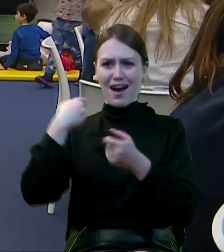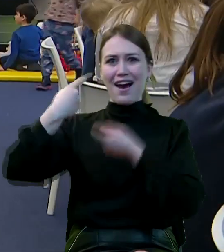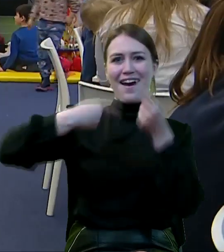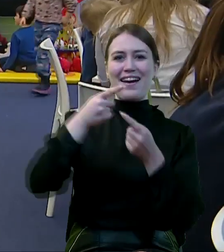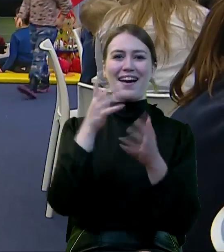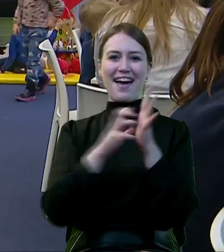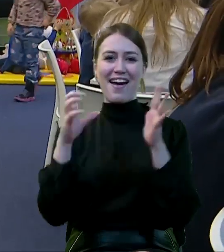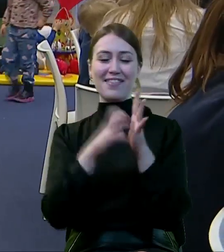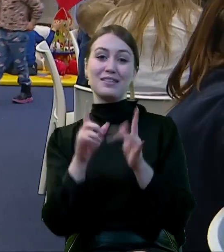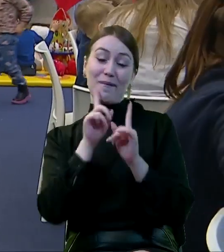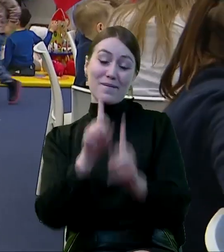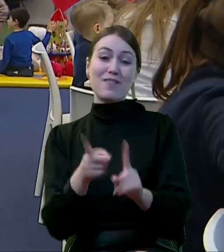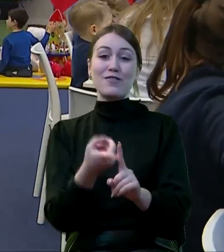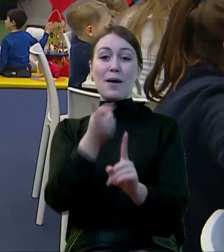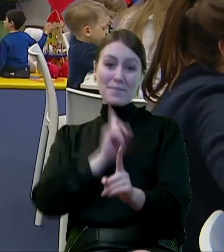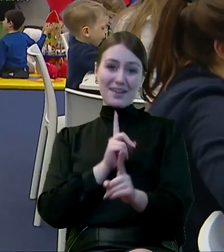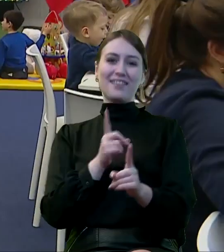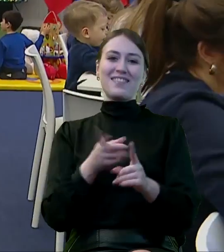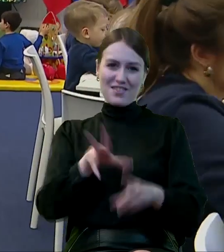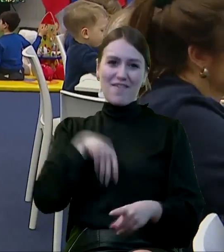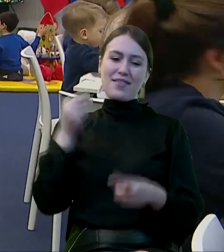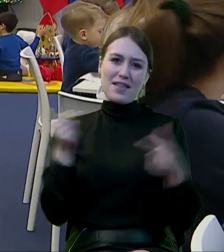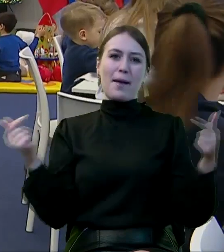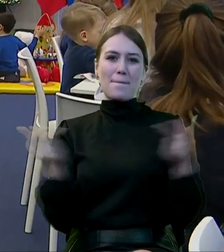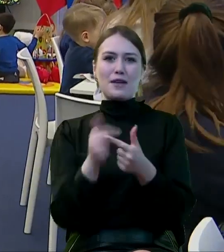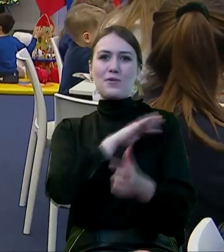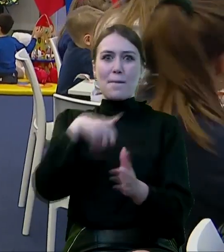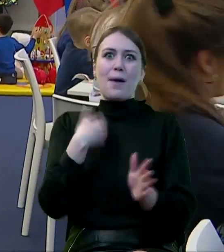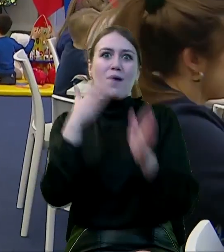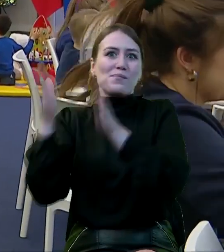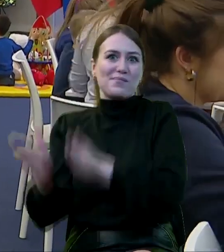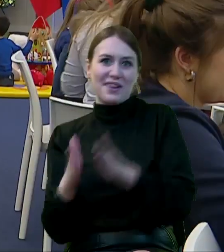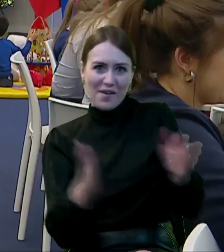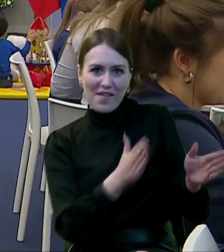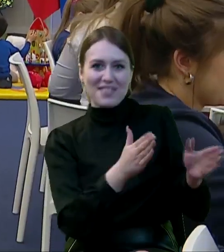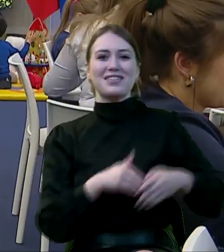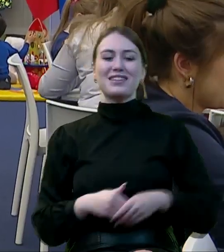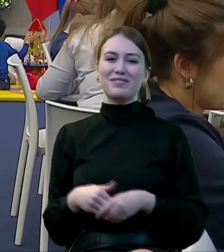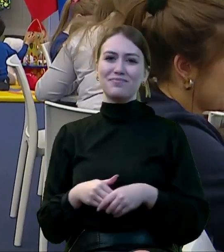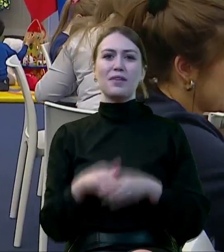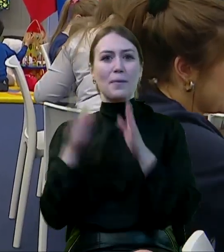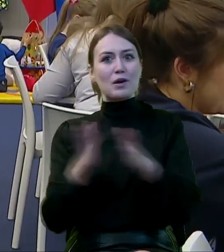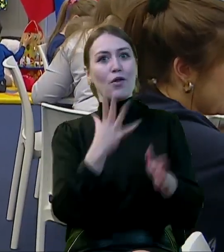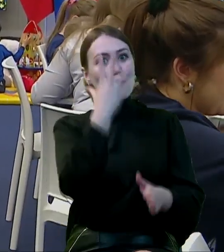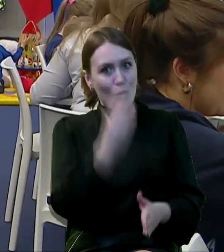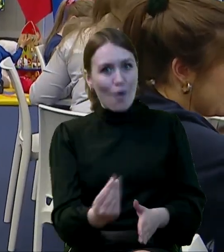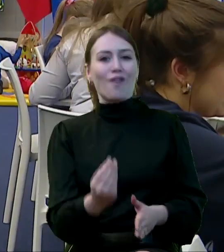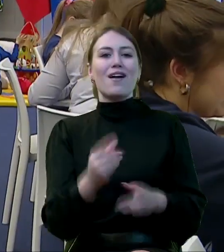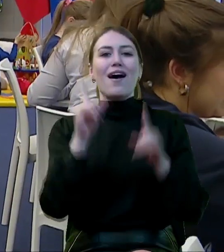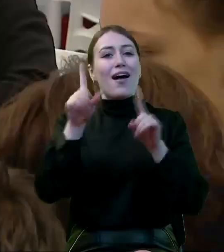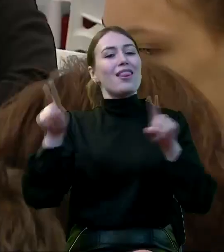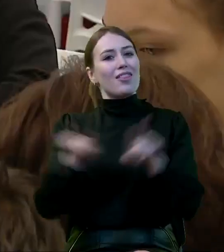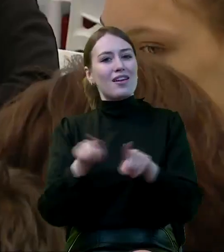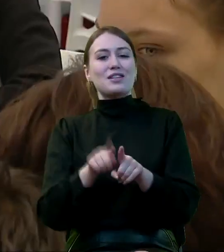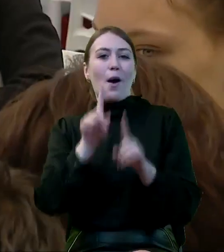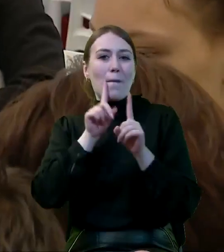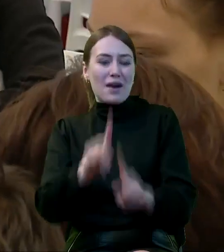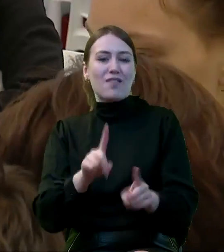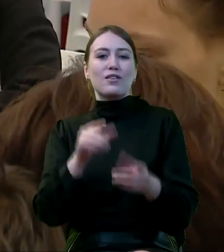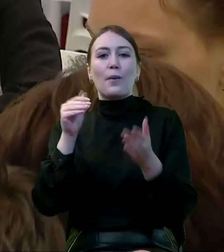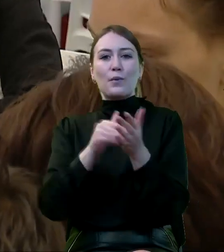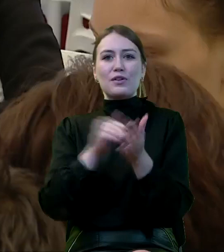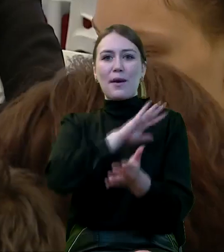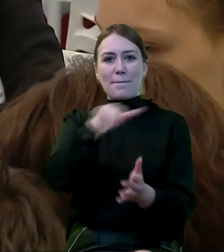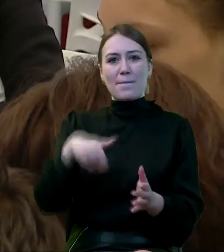to przystało przed świętami Wielkiej Nocy, wielkie przygotowania, przygotowania duchowe, ale też trzeba przygotować